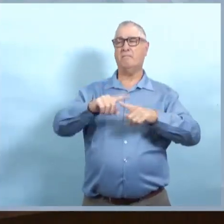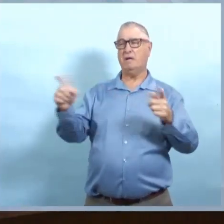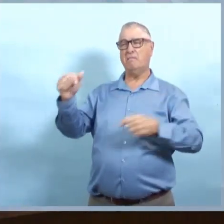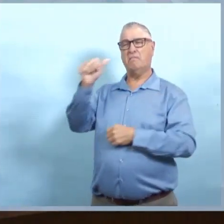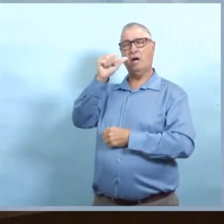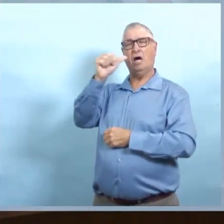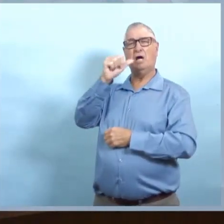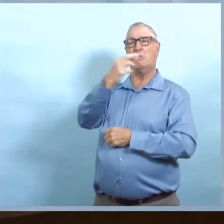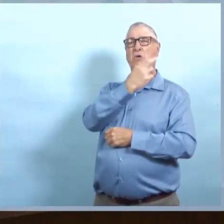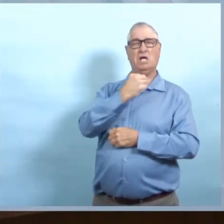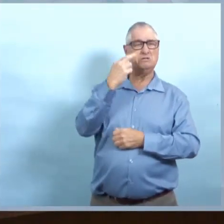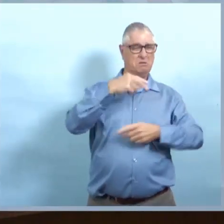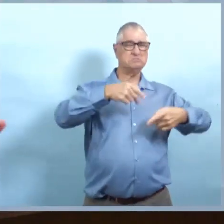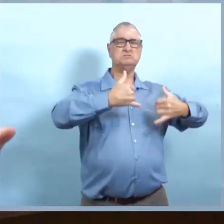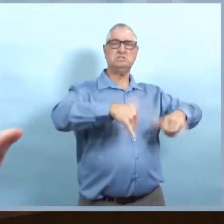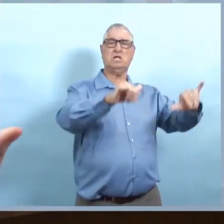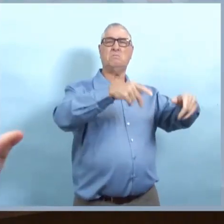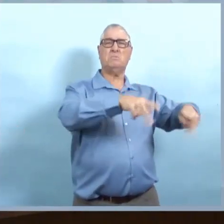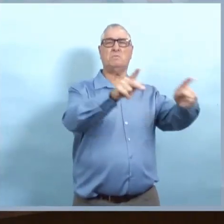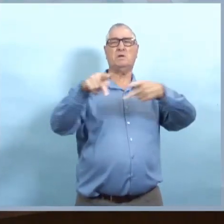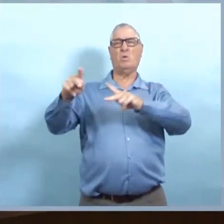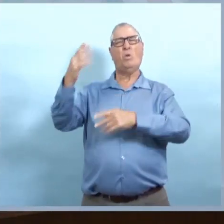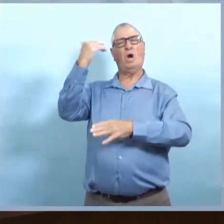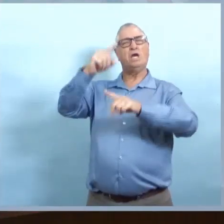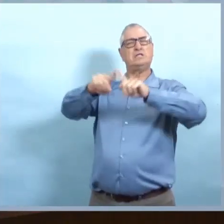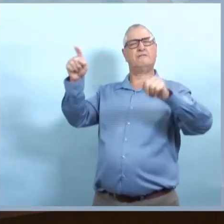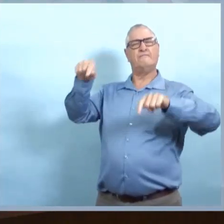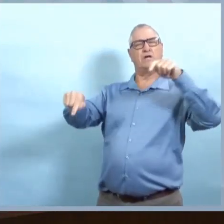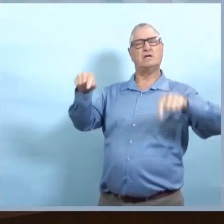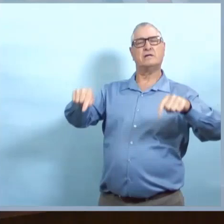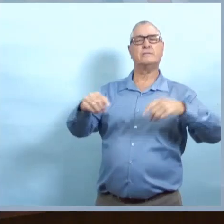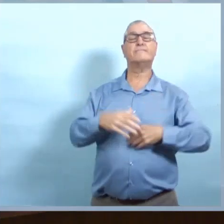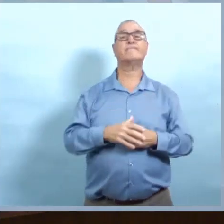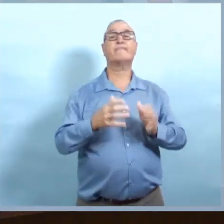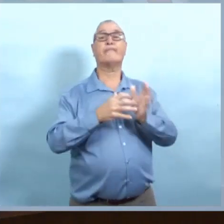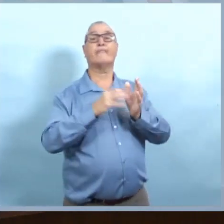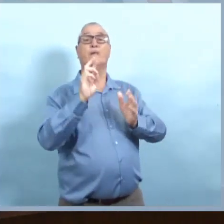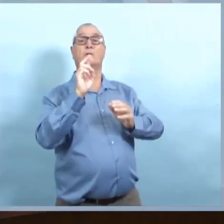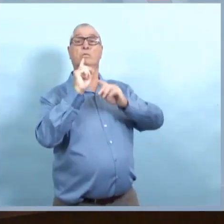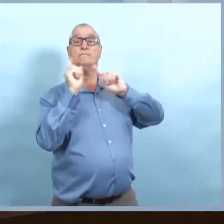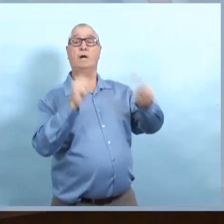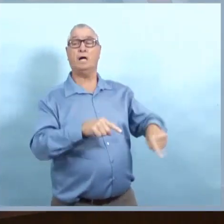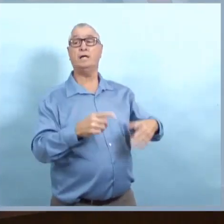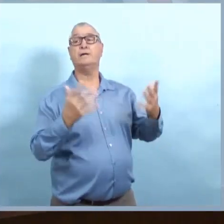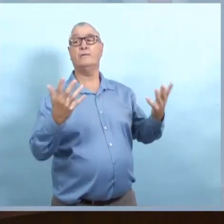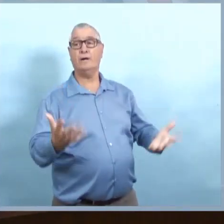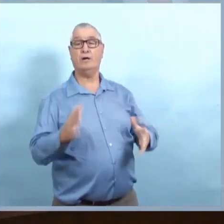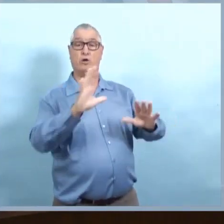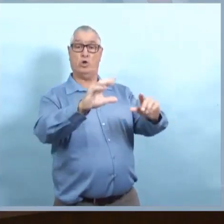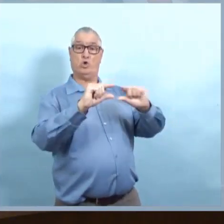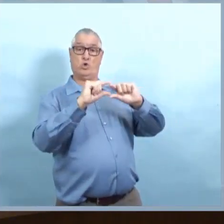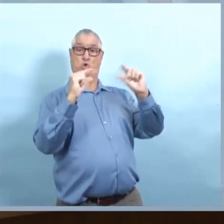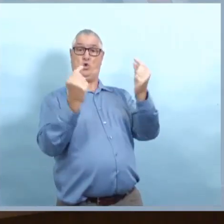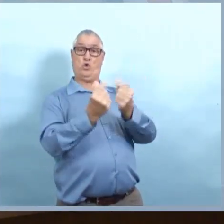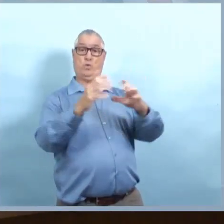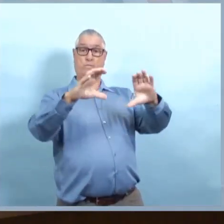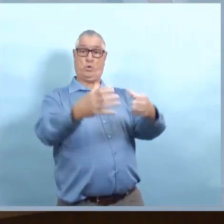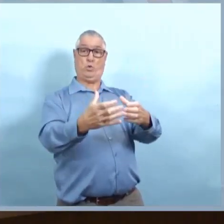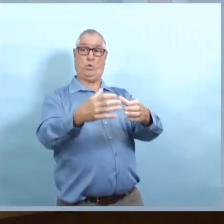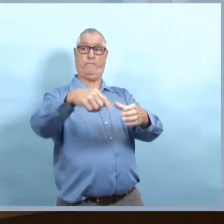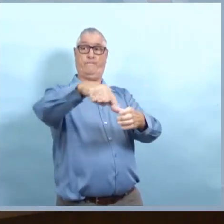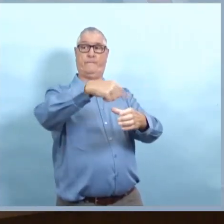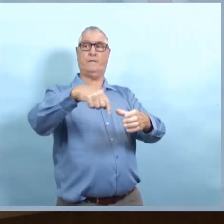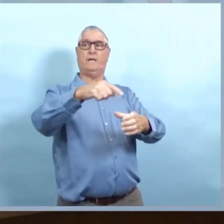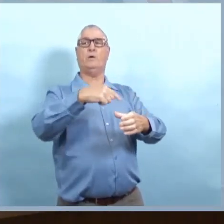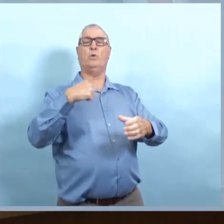'ils ont dû le faire. Pourtant, les bars sont encore ouverts, les restaurants aussi. Qu'est-ce que vous répondez à leur frustration? Pouvez-vous expliquer